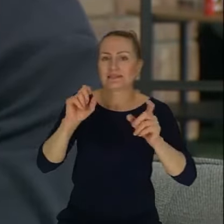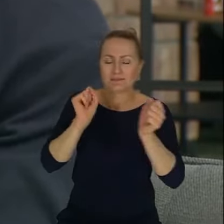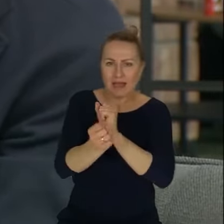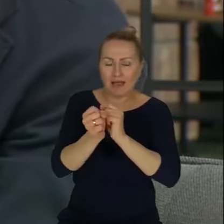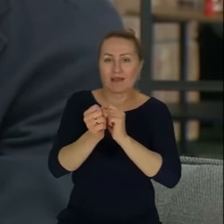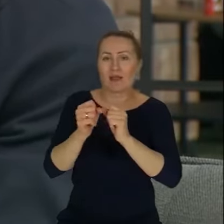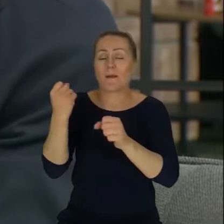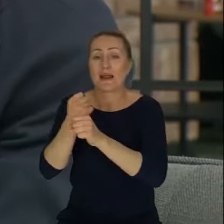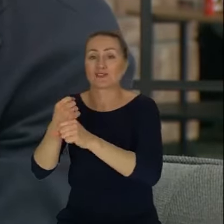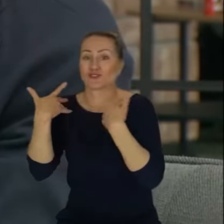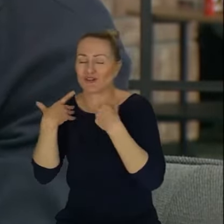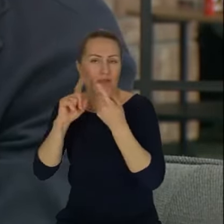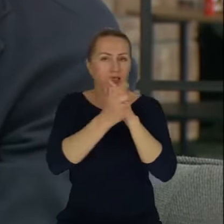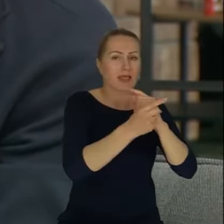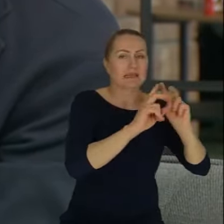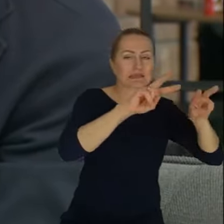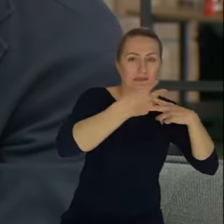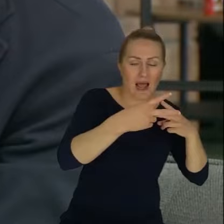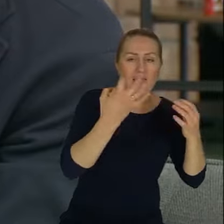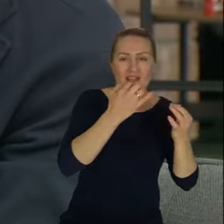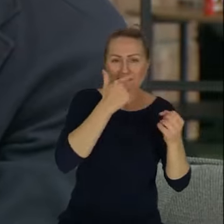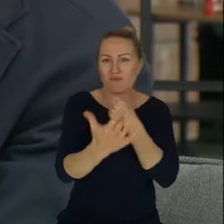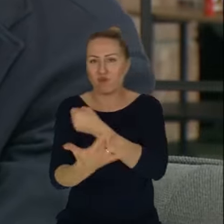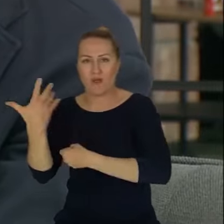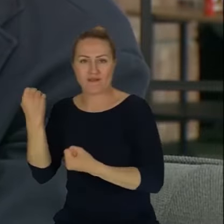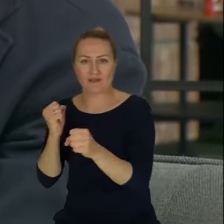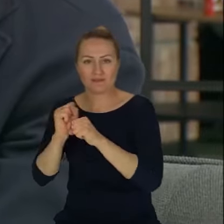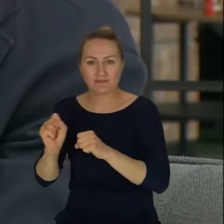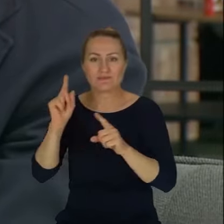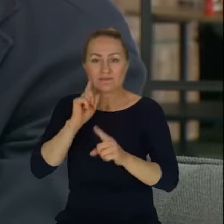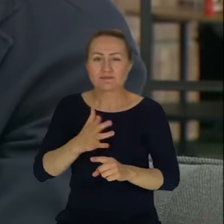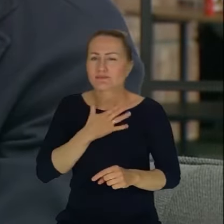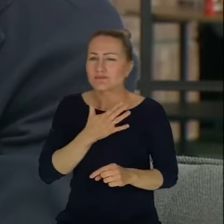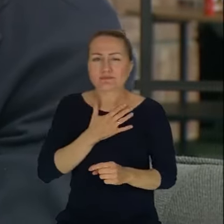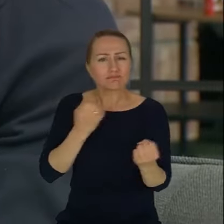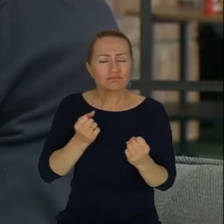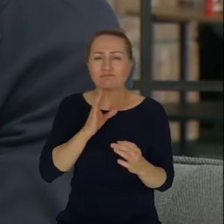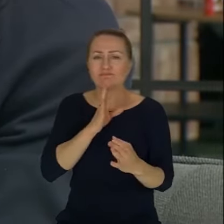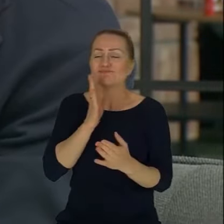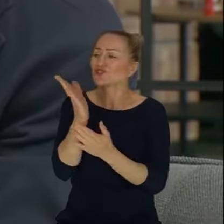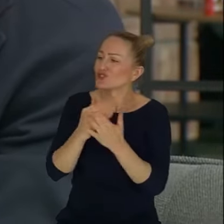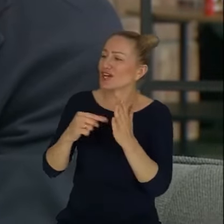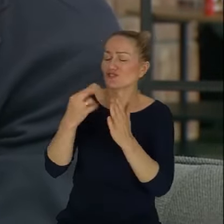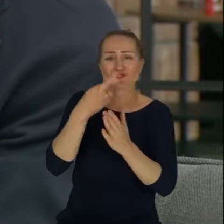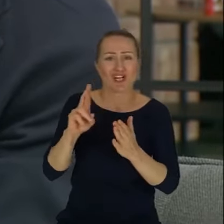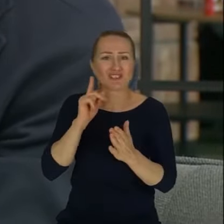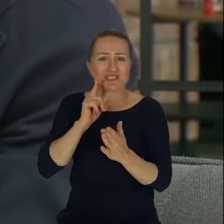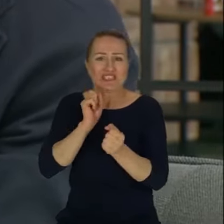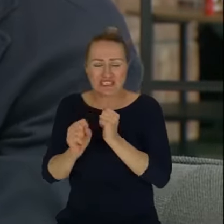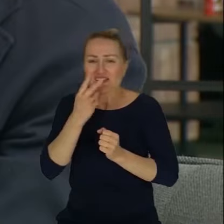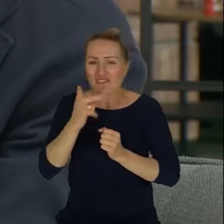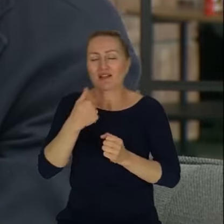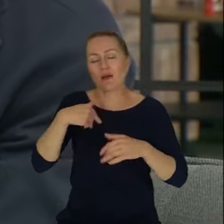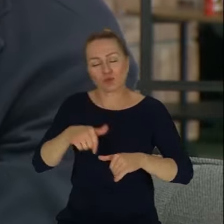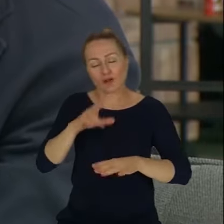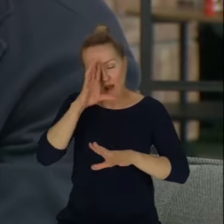jest, no on się też odbija jakoś tam, wydaje mi się, czkawką w tym sensie, że pewne rzeczy się dzieją, które po prostu trzeba zaakceptować, z wyrozumiałością, że my po prostu wchodzimy,